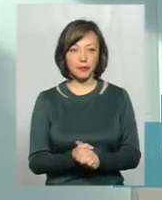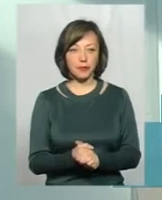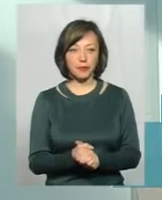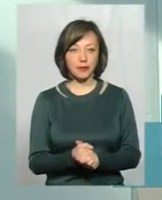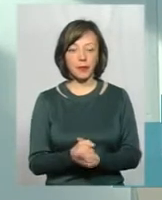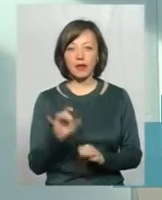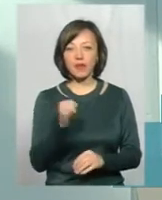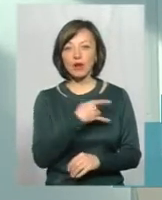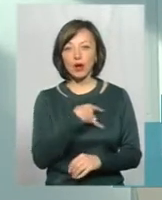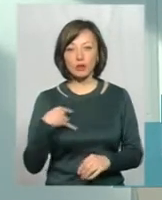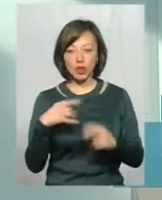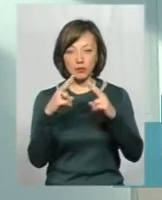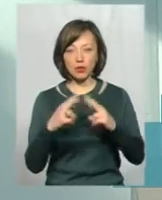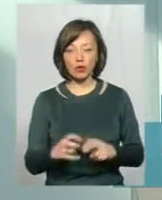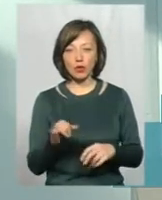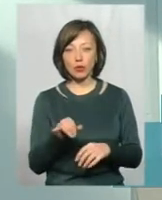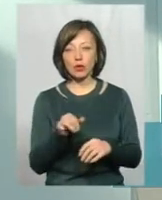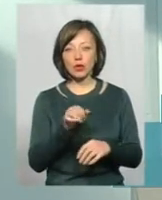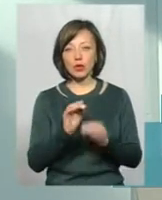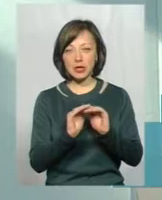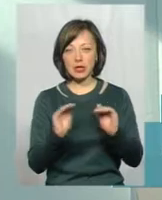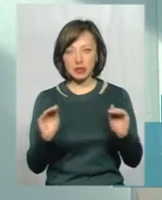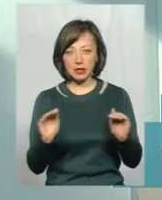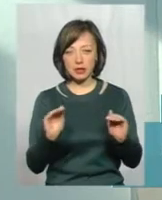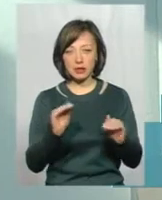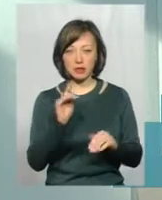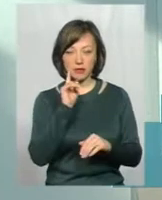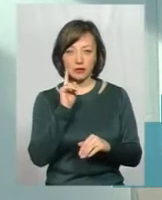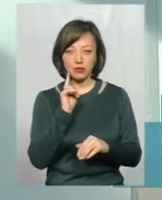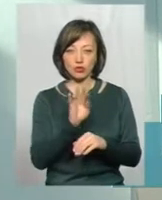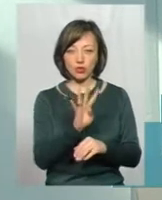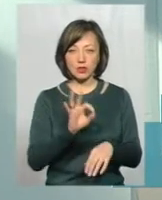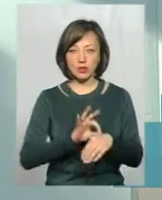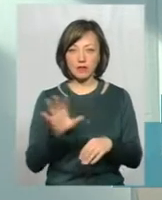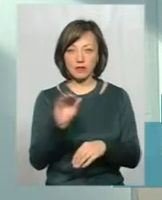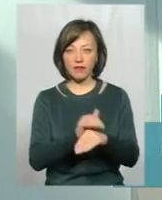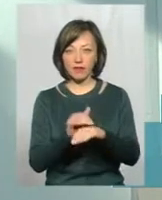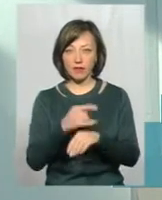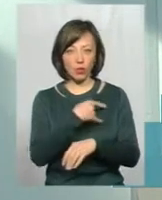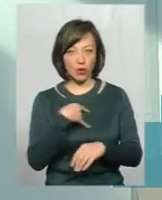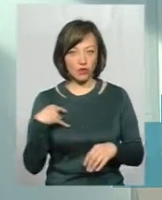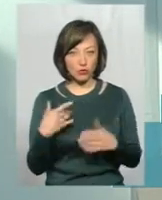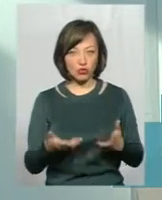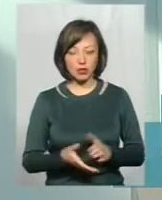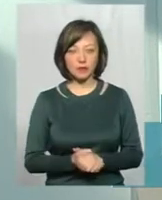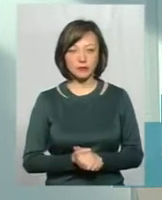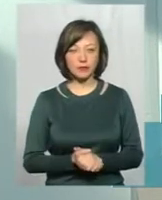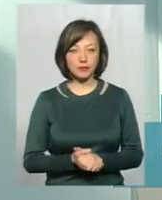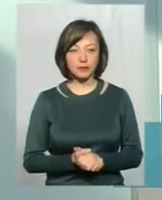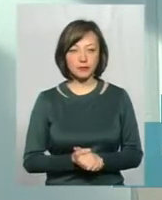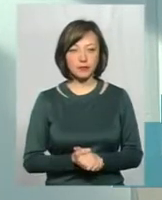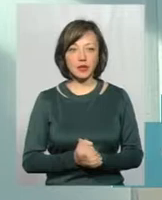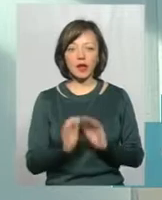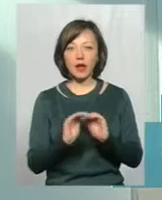і флюорографічне обслідування у подростків. Тоже у нас із 4 заболівших подростків все виявлено флюорографічне. А